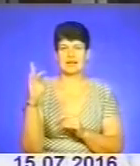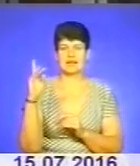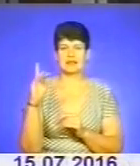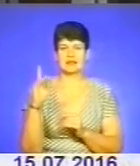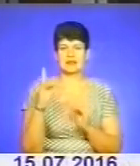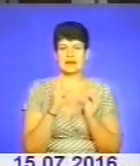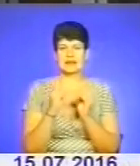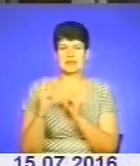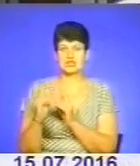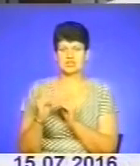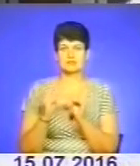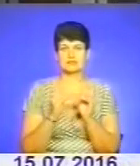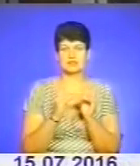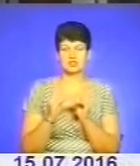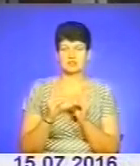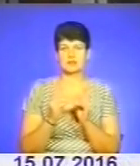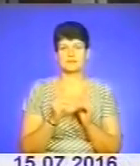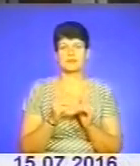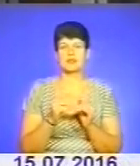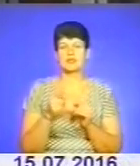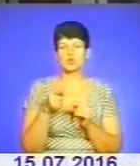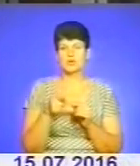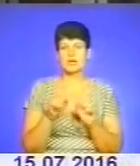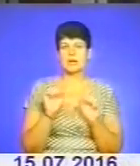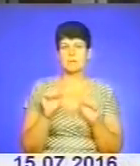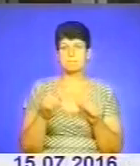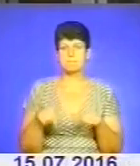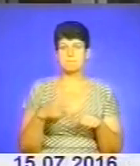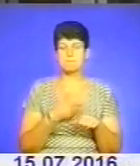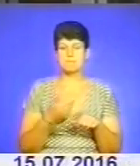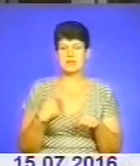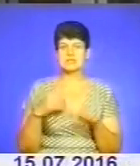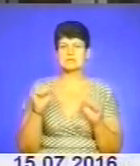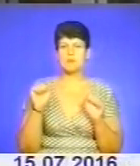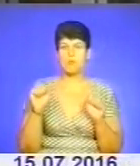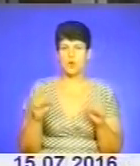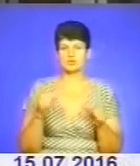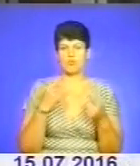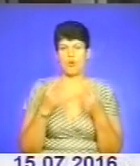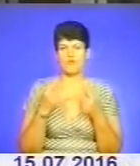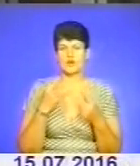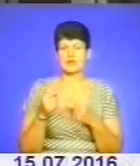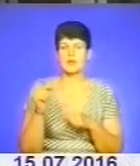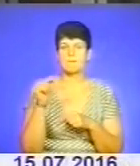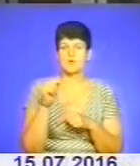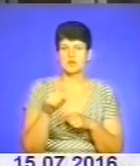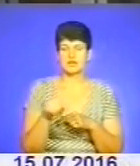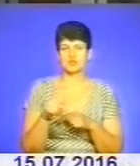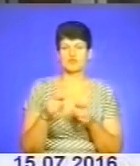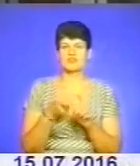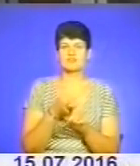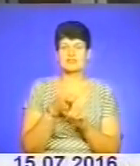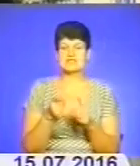палатах, 2-3 ліжка в цих палатах. І тоді ми, відповідно, зможемо говорити про те, що в інфекційному